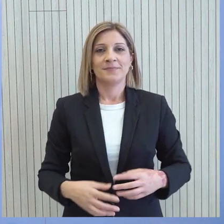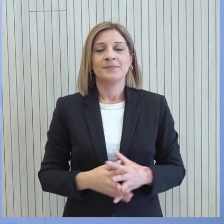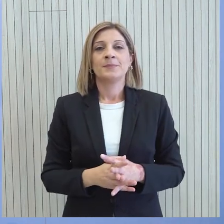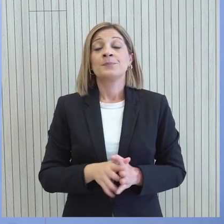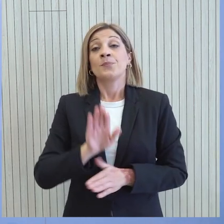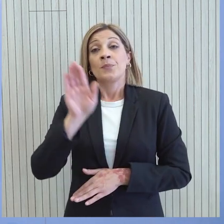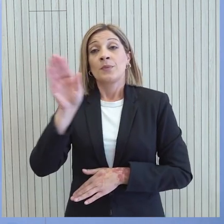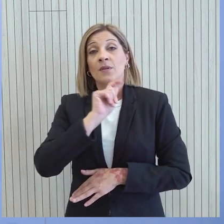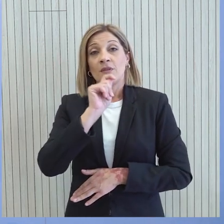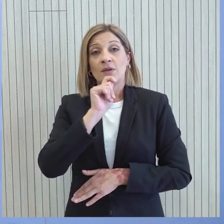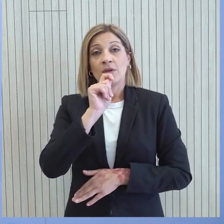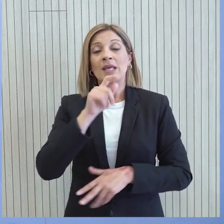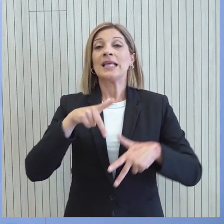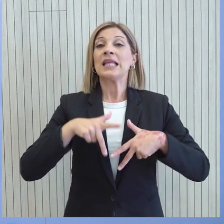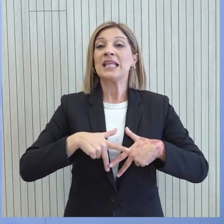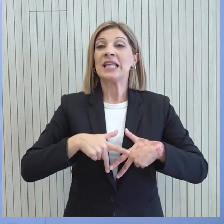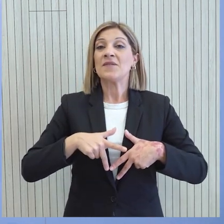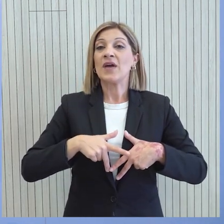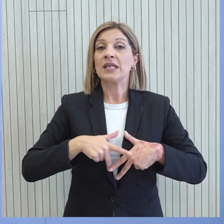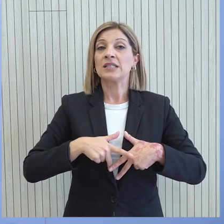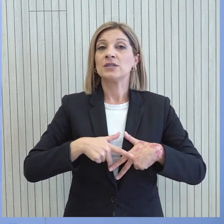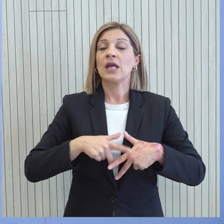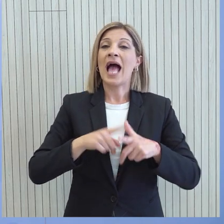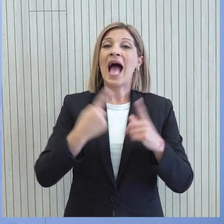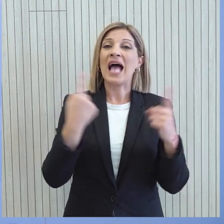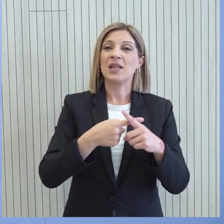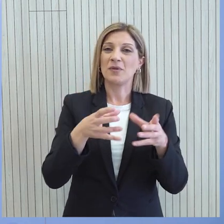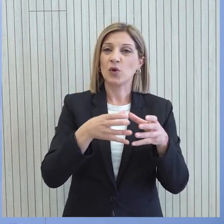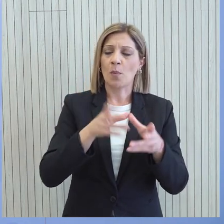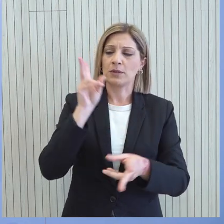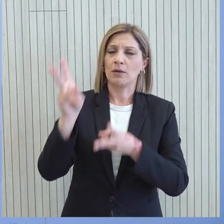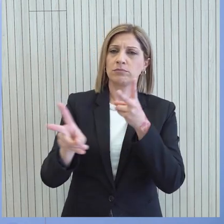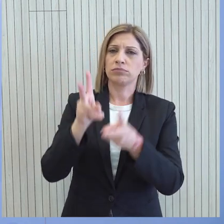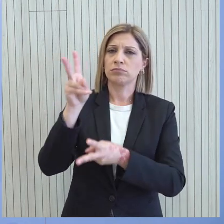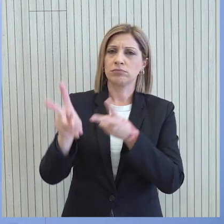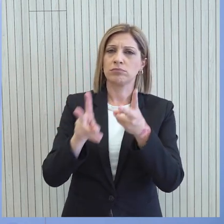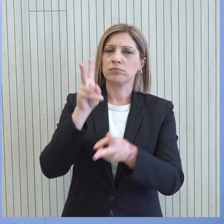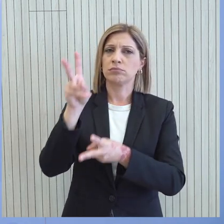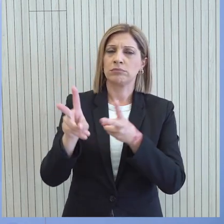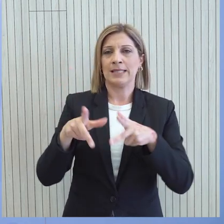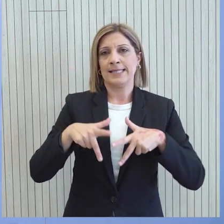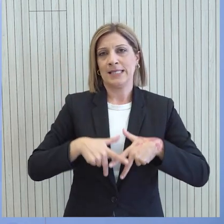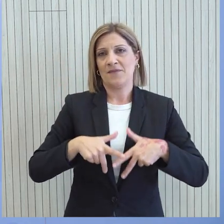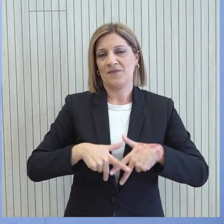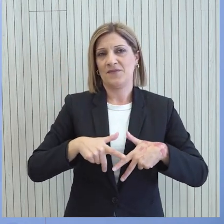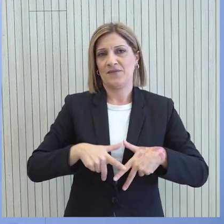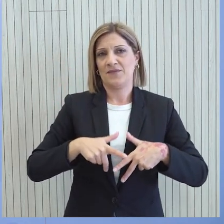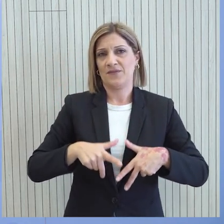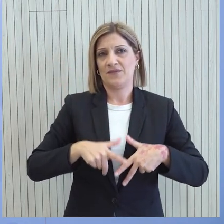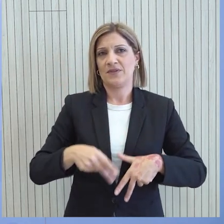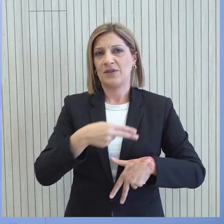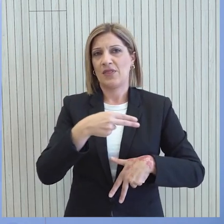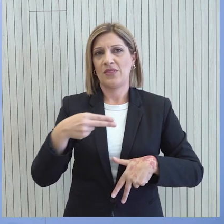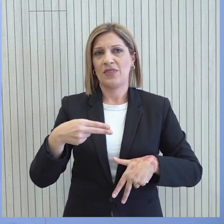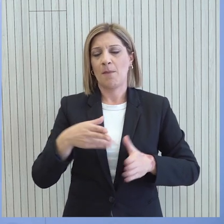Κύριε Πρόσωπε, δέχεται πειρά η κυβέρνηση από τις αντιπολίες ότι έχετε δώσει γη και ήρω και έχει ξεκαθαρίσει ο δυτικός